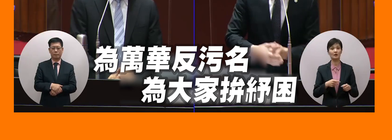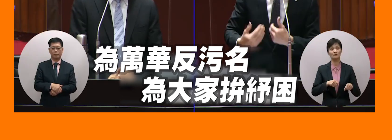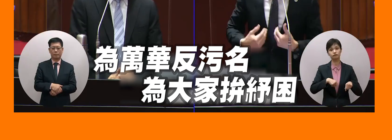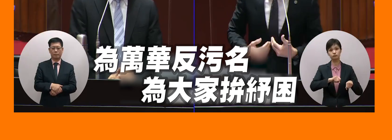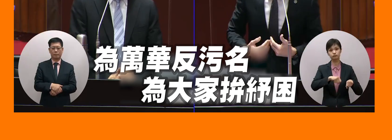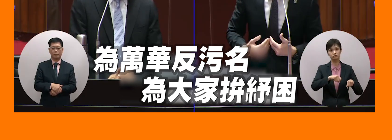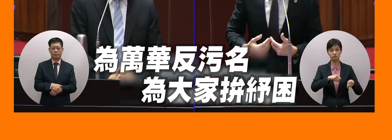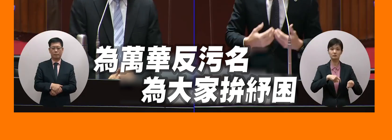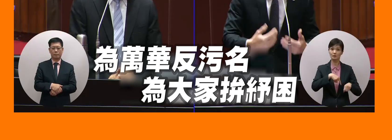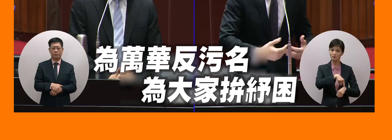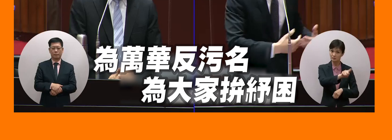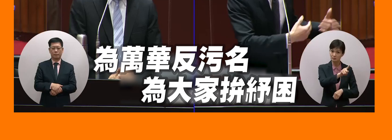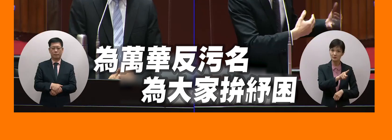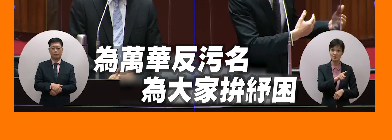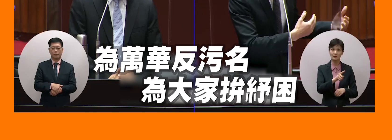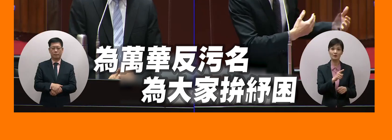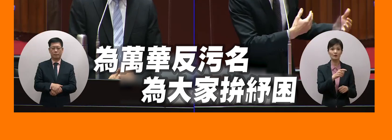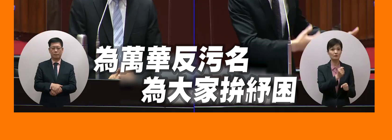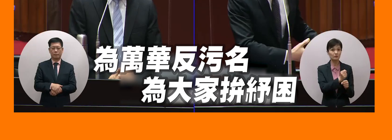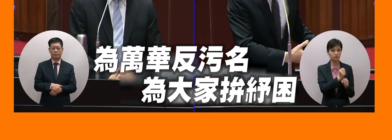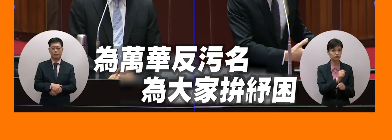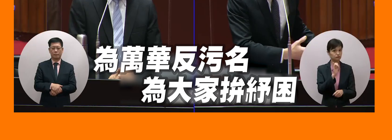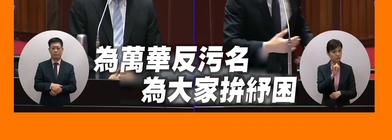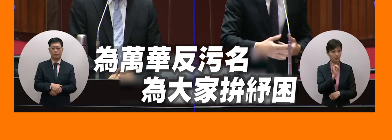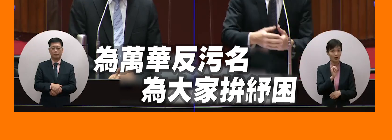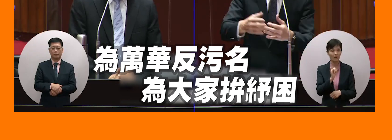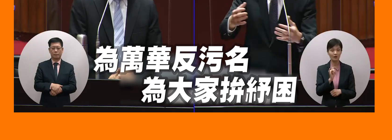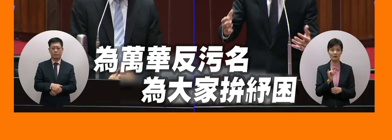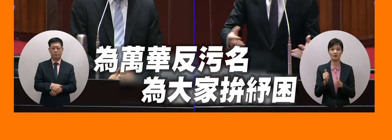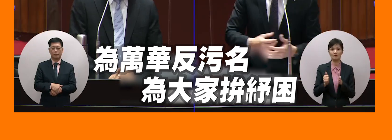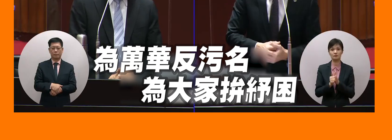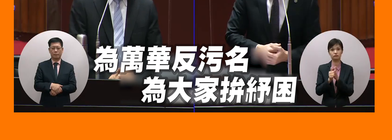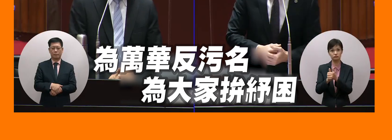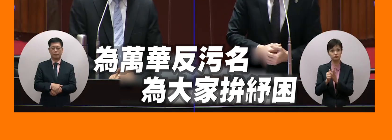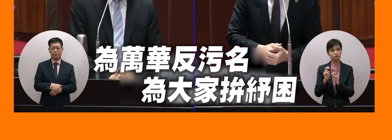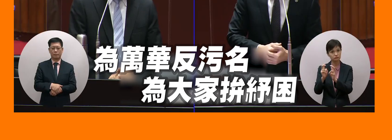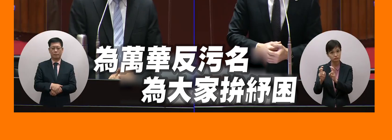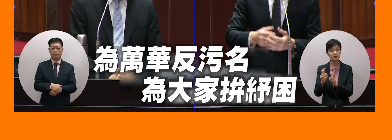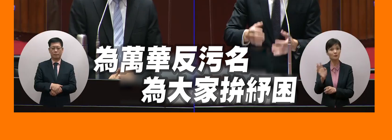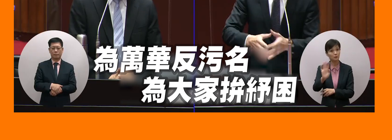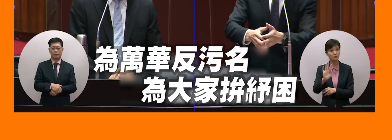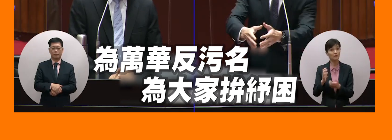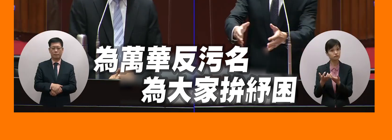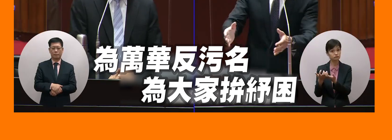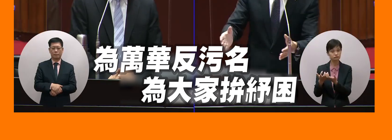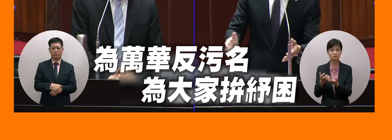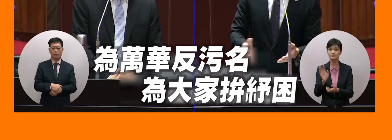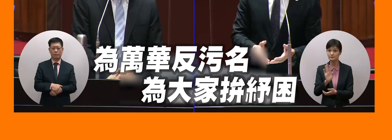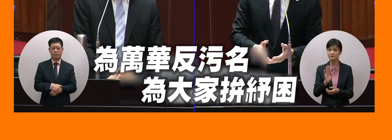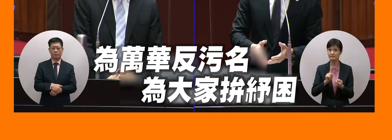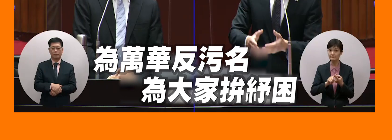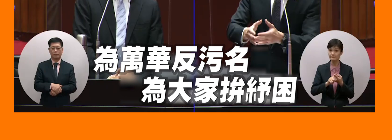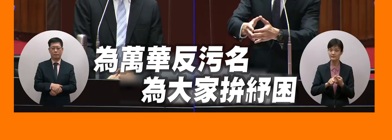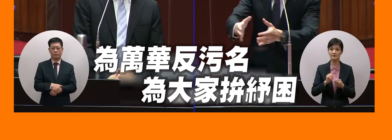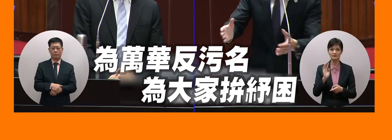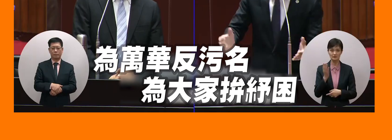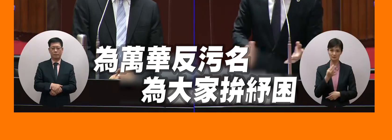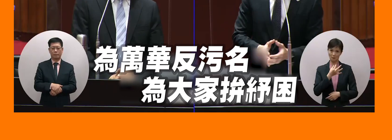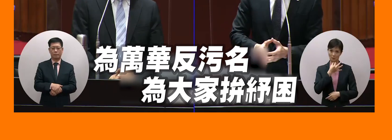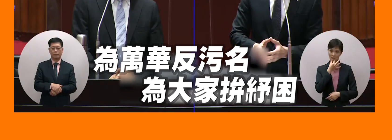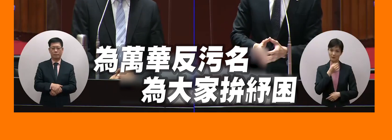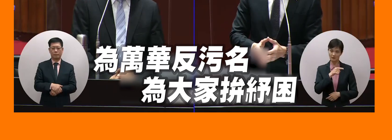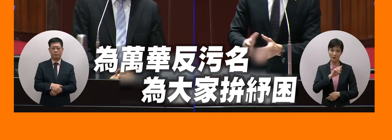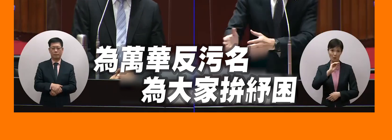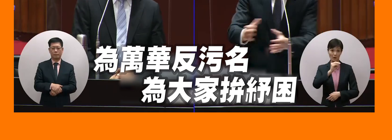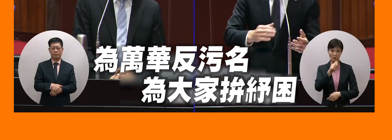上班這是比較好的事情這就不去支這個台中文書我們現在是叫大家不要支做好結果這種業者他把整